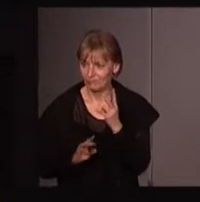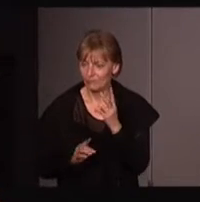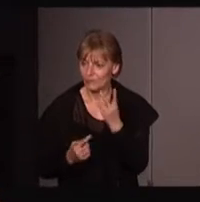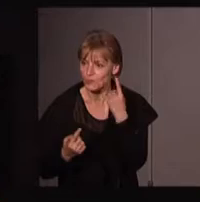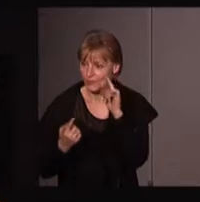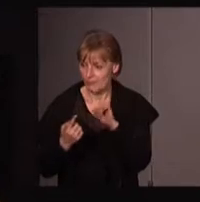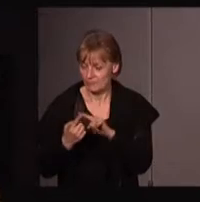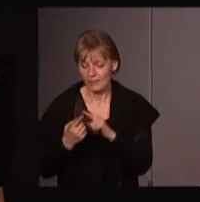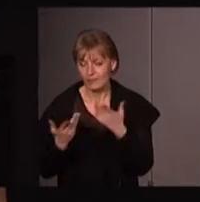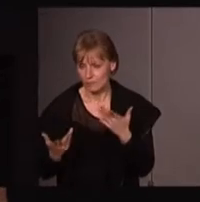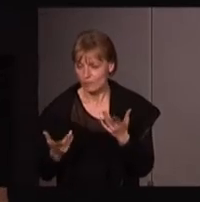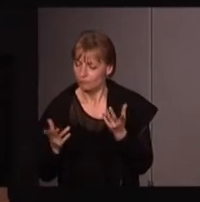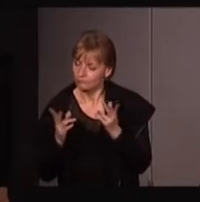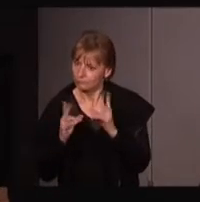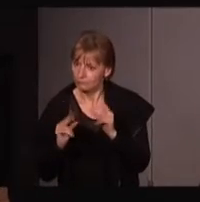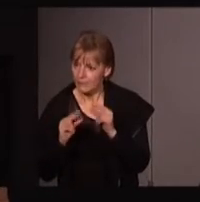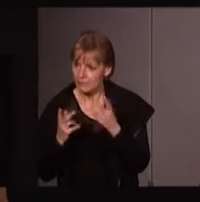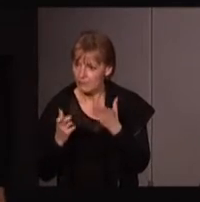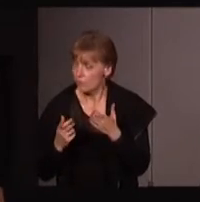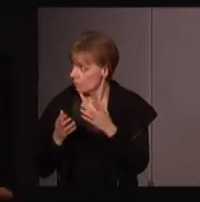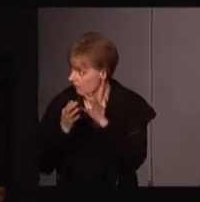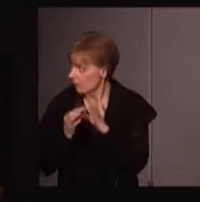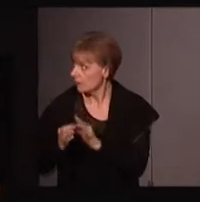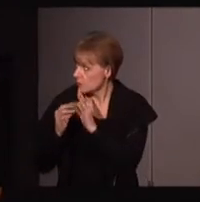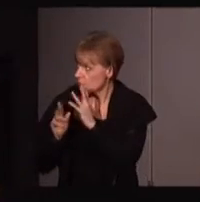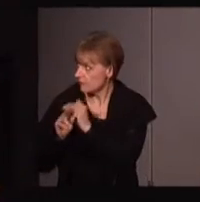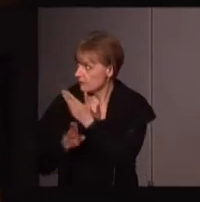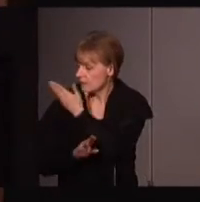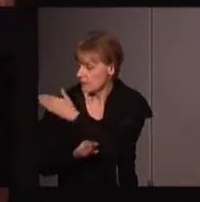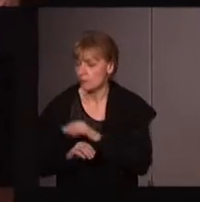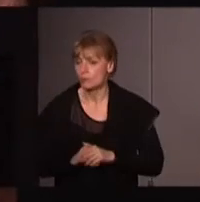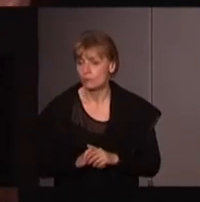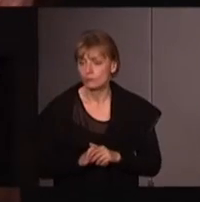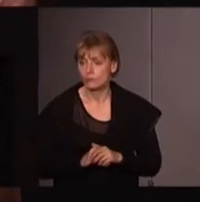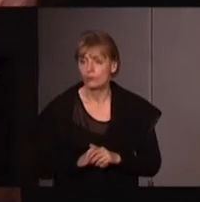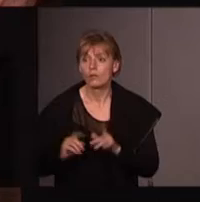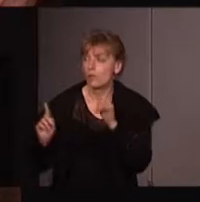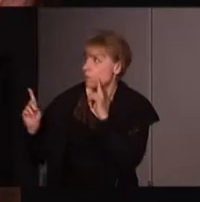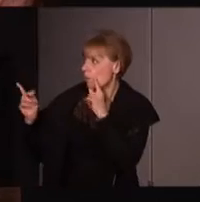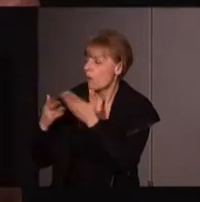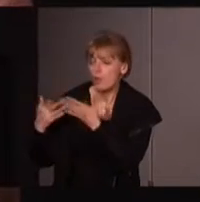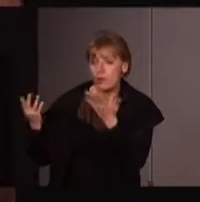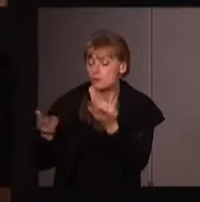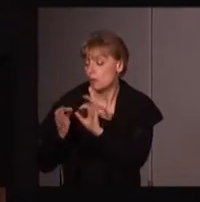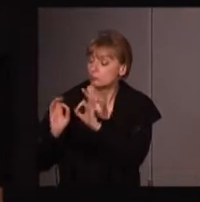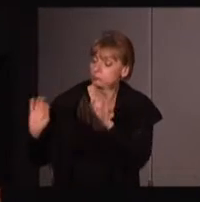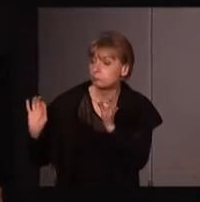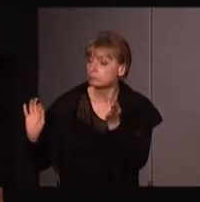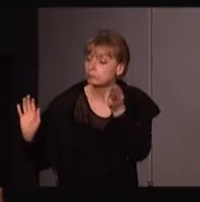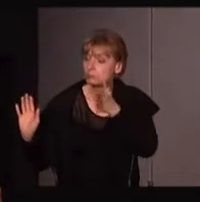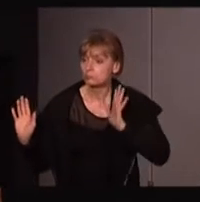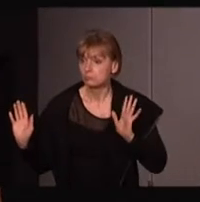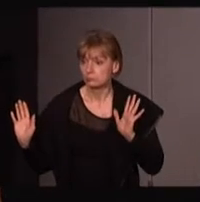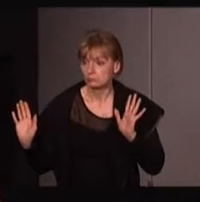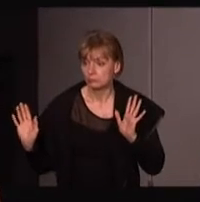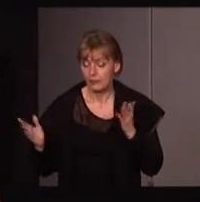voulais revenir et en me servant toujours de cette définition, puisque là, c'est pas du tout, c'est très elliptique, c'est juste une allusion, c'est ces